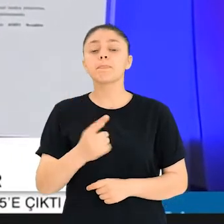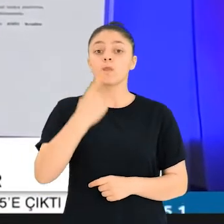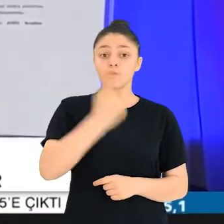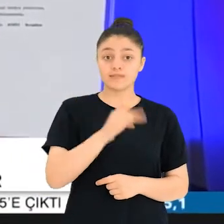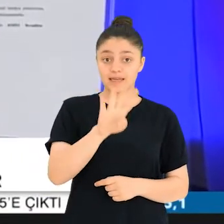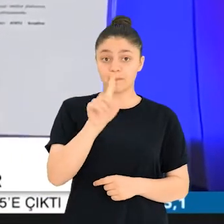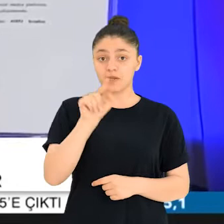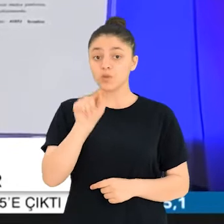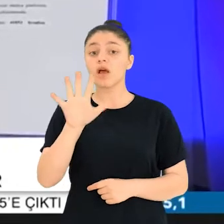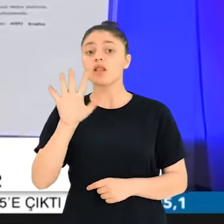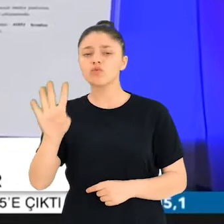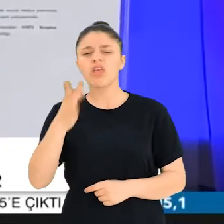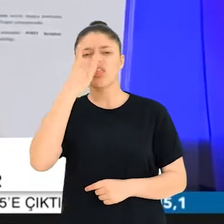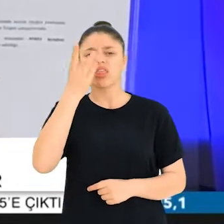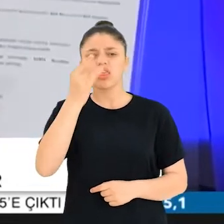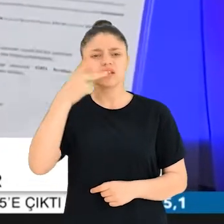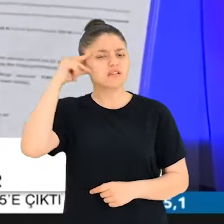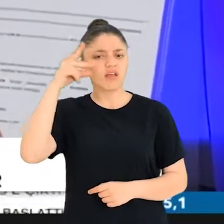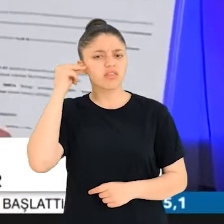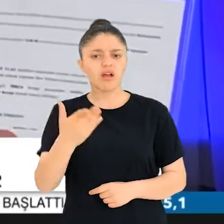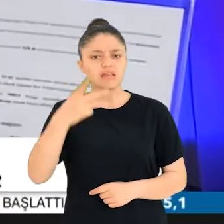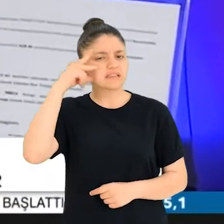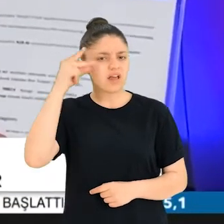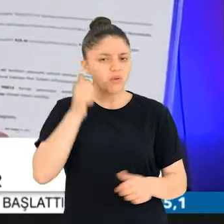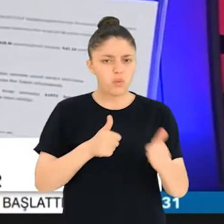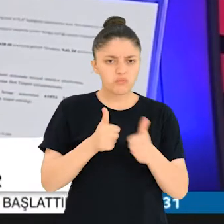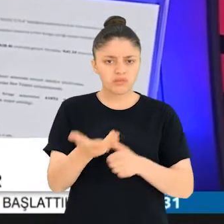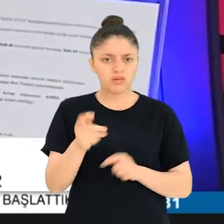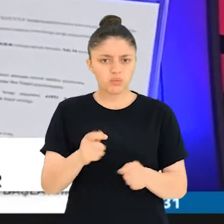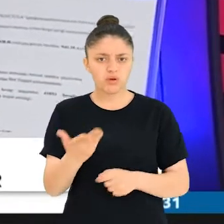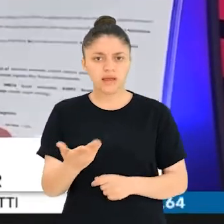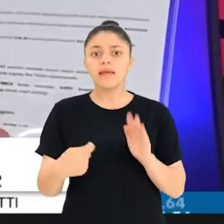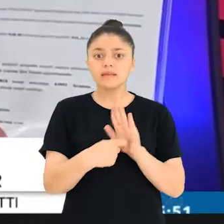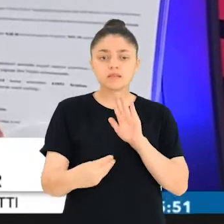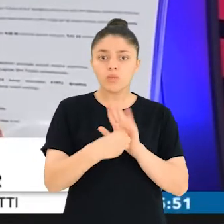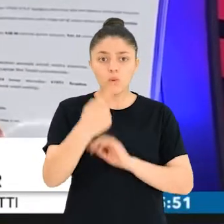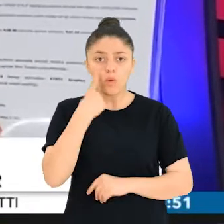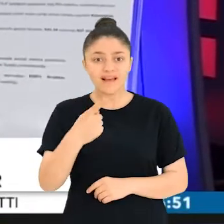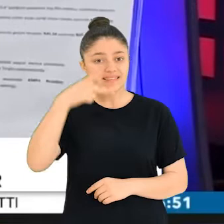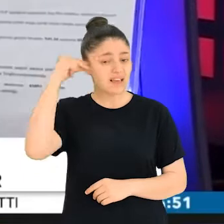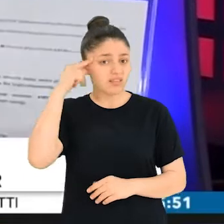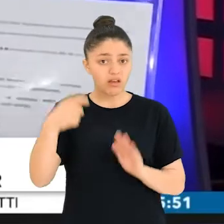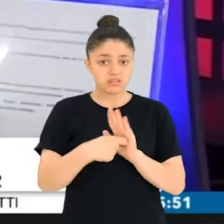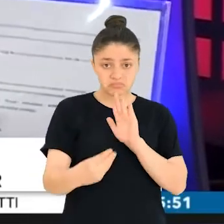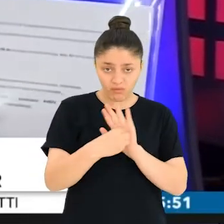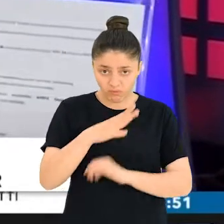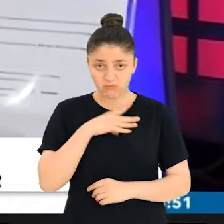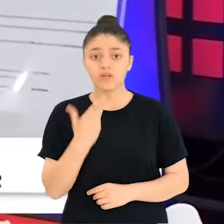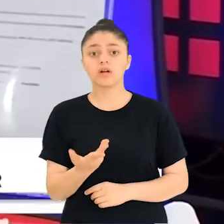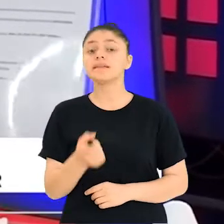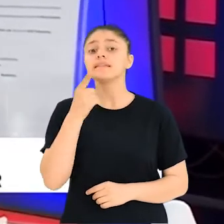%41.54'ü bot hesap. Bot hesap dediğim makine yani. Makineyle yapıyorlar. İsimli hesap olup sahte hesaplar.